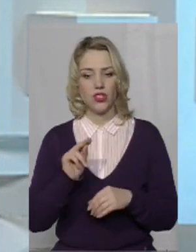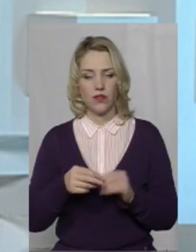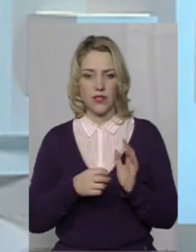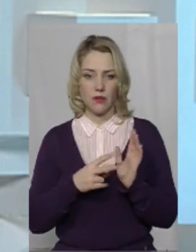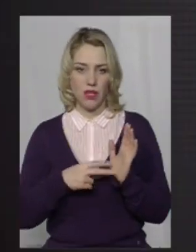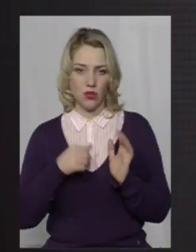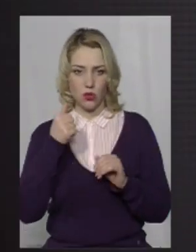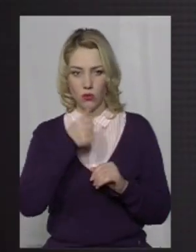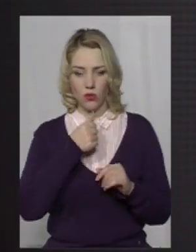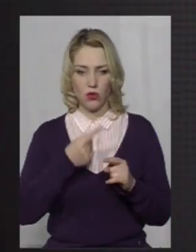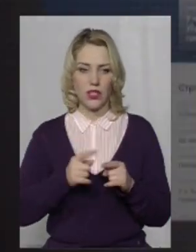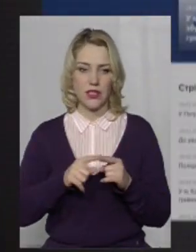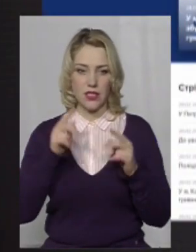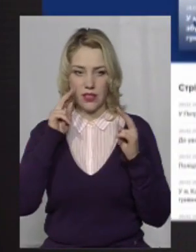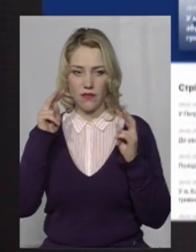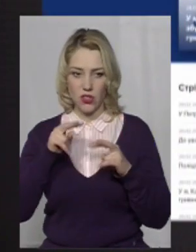у 2017 році.